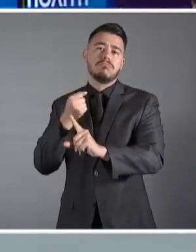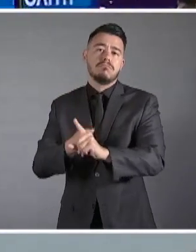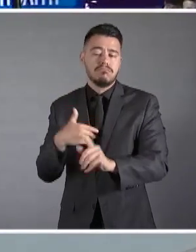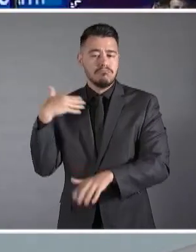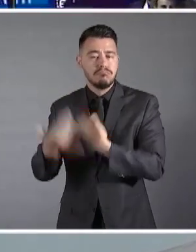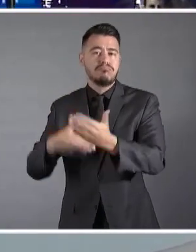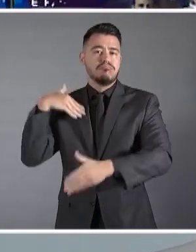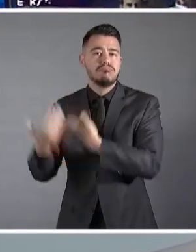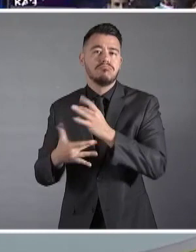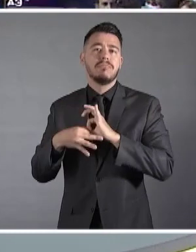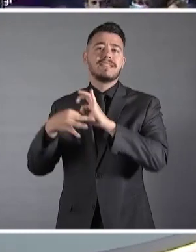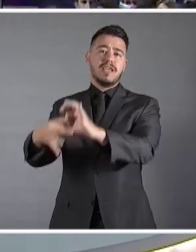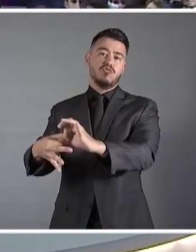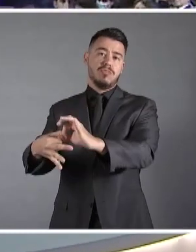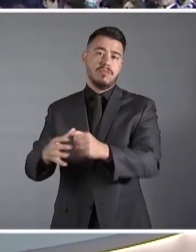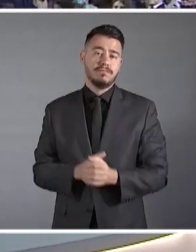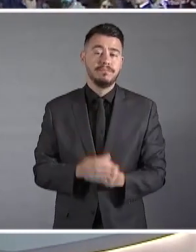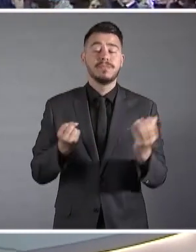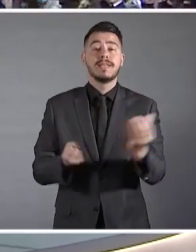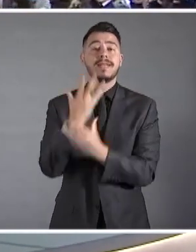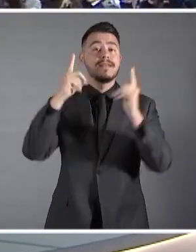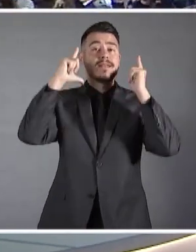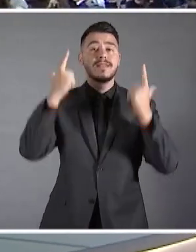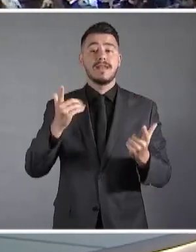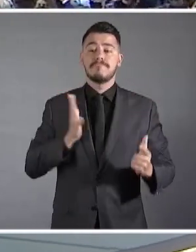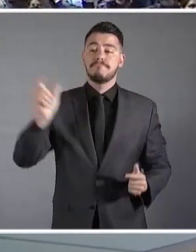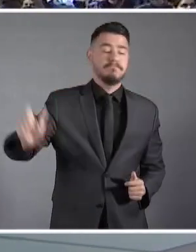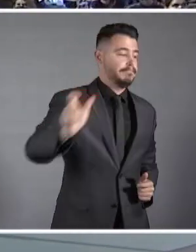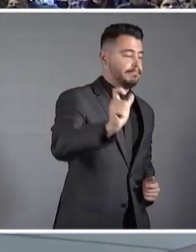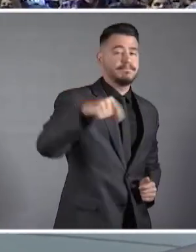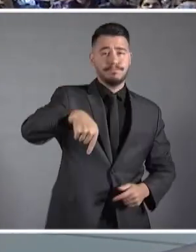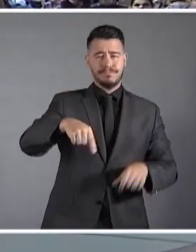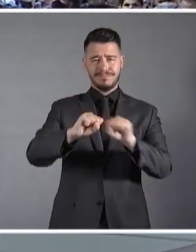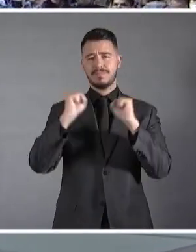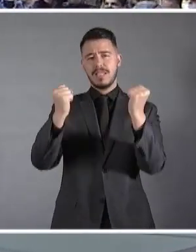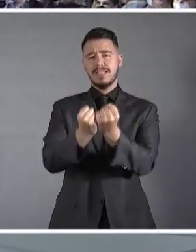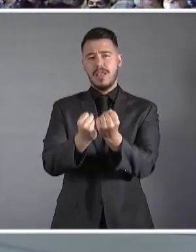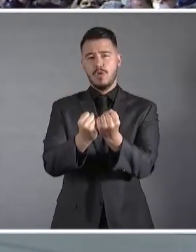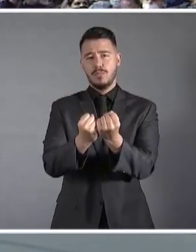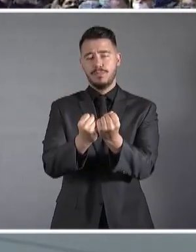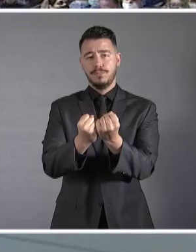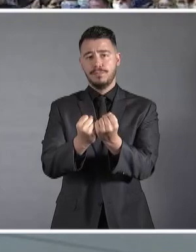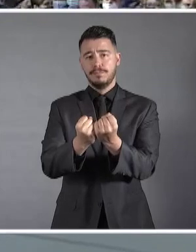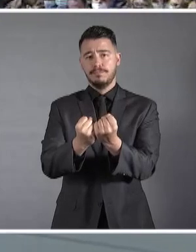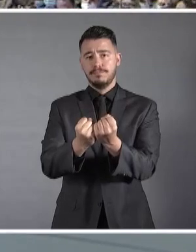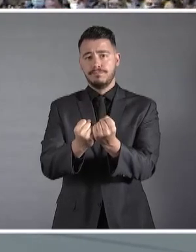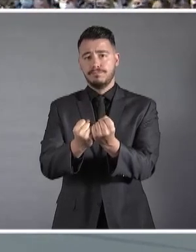Νεοδημοκράτες και νεοδημοκράτες, στο φετινό μας συνέδριο συμπίπτουν με